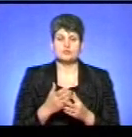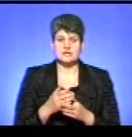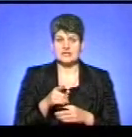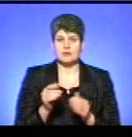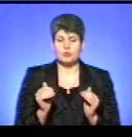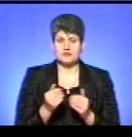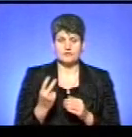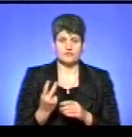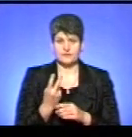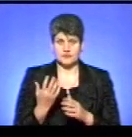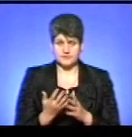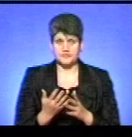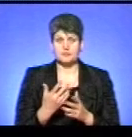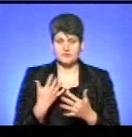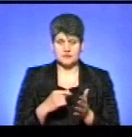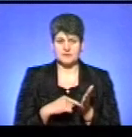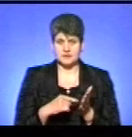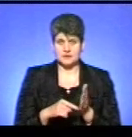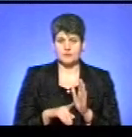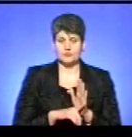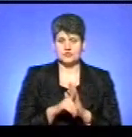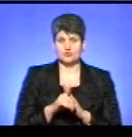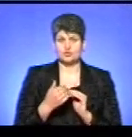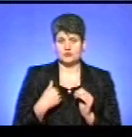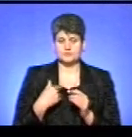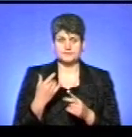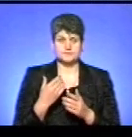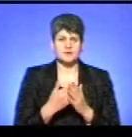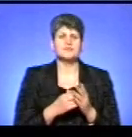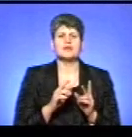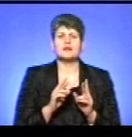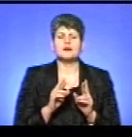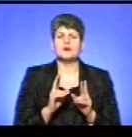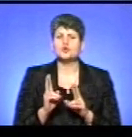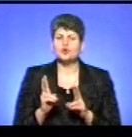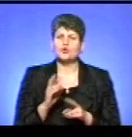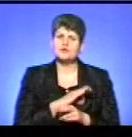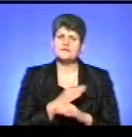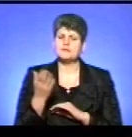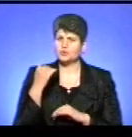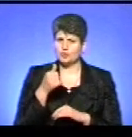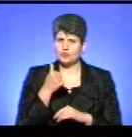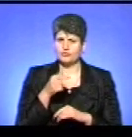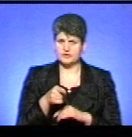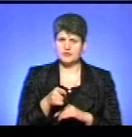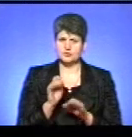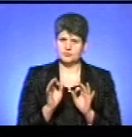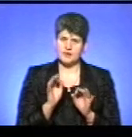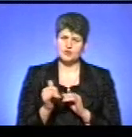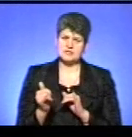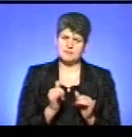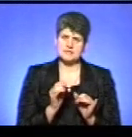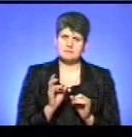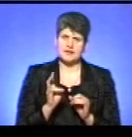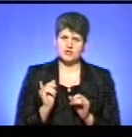поменшало удвічі, як ми вже зазначали на початку нашого ефіру. Як ви оцінюєте, ті, хто користувалися минулого року, вони достатньо забезпечені,